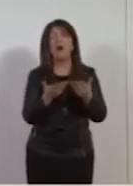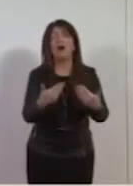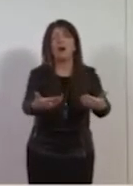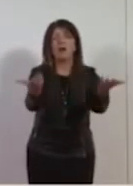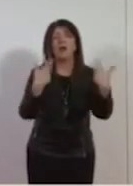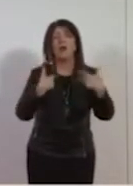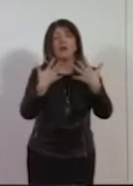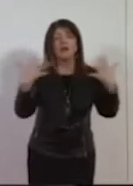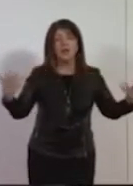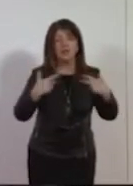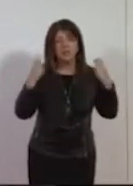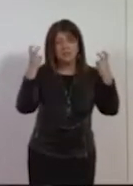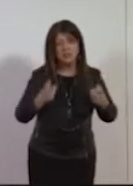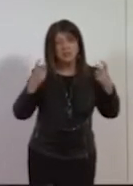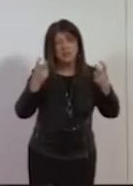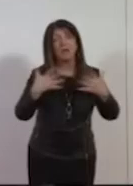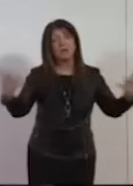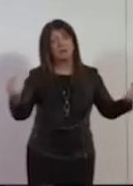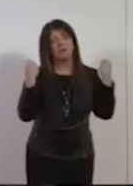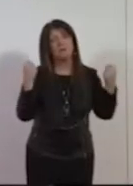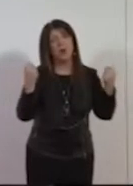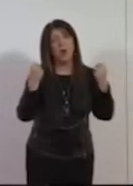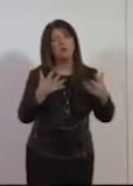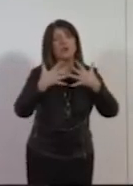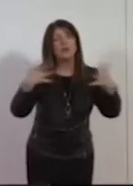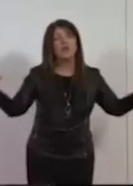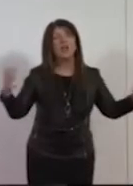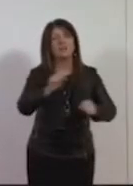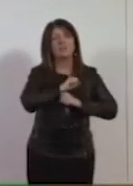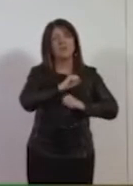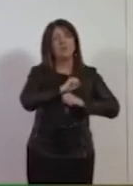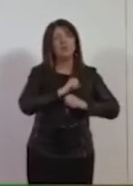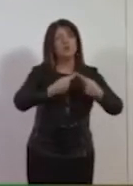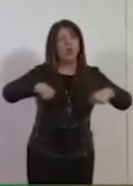tenacia, avere una grande forza e avere una grande fiducia nella nostra società.